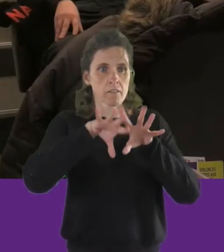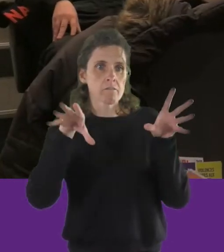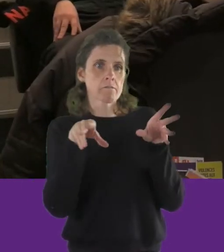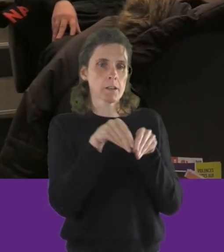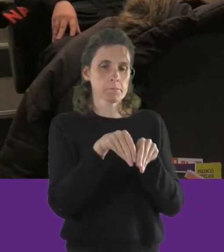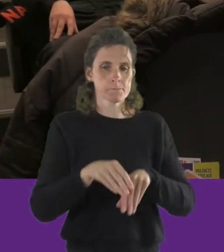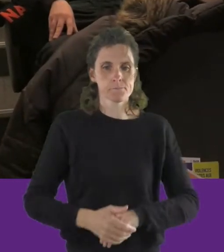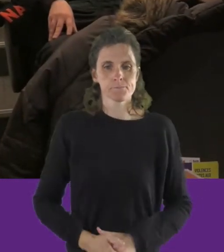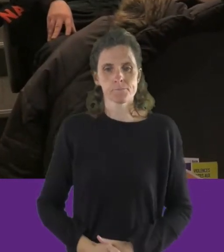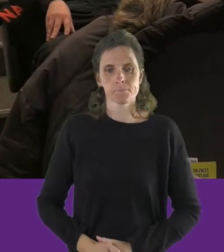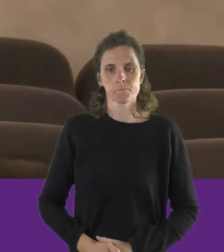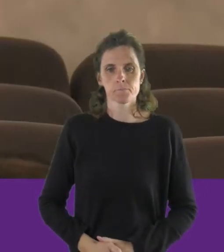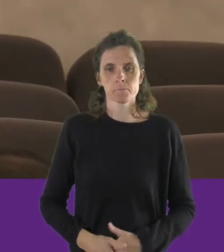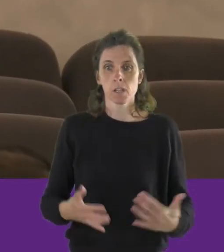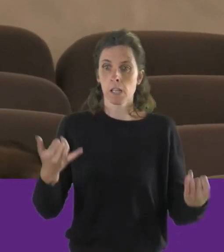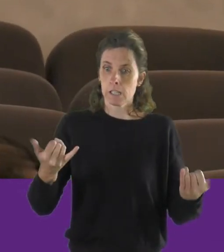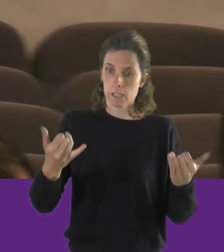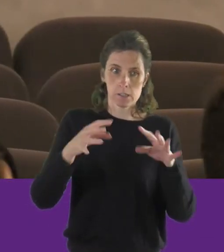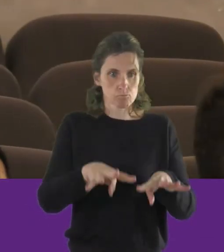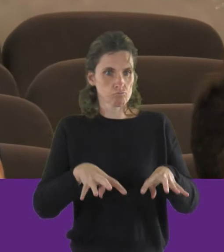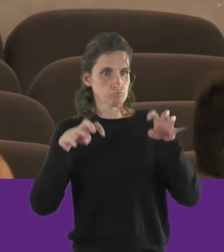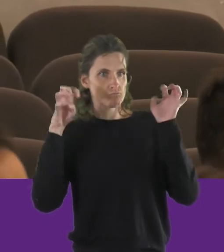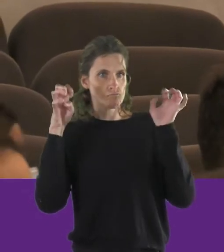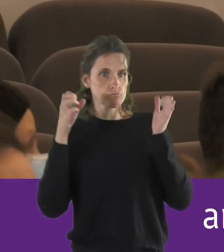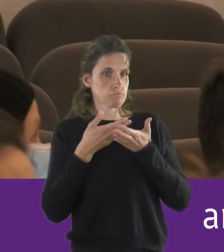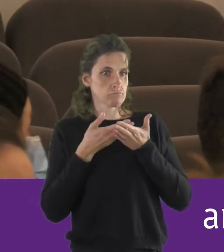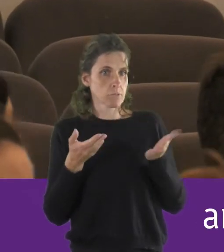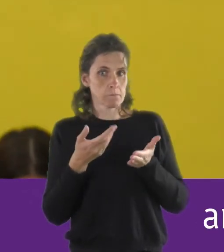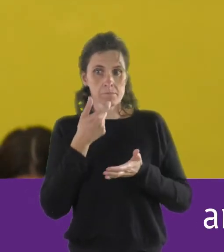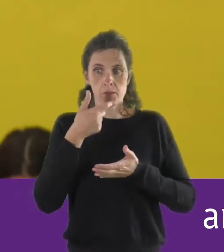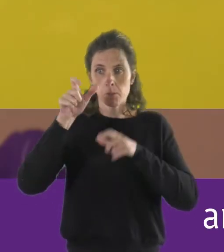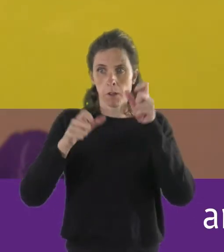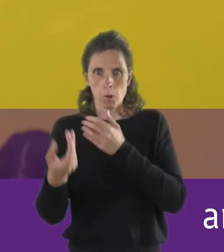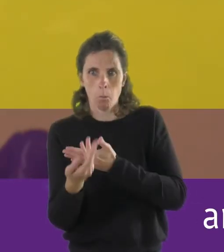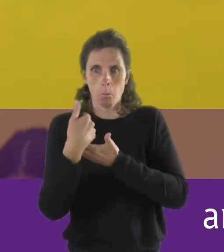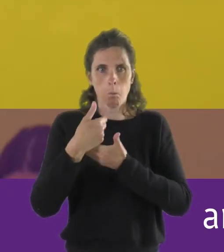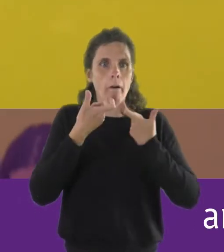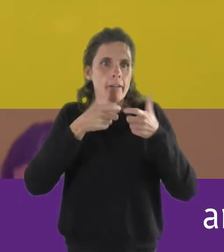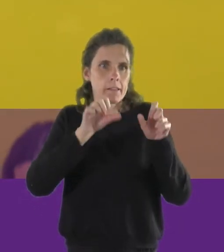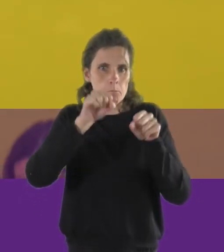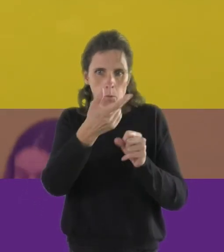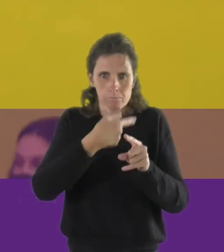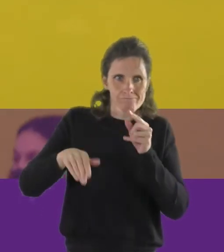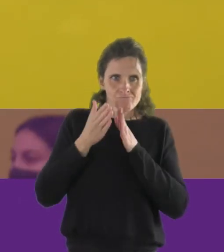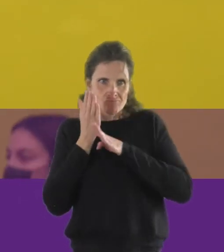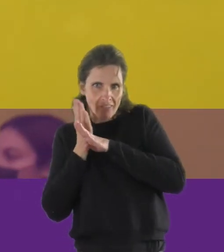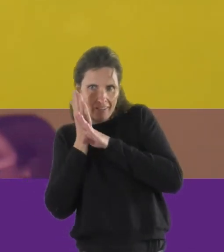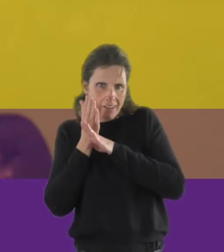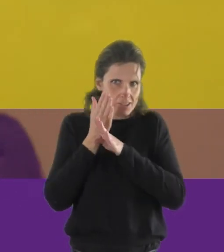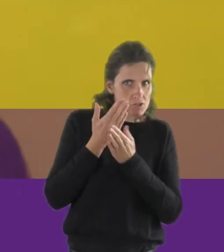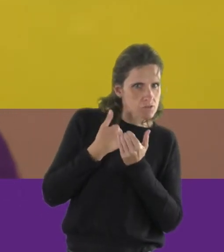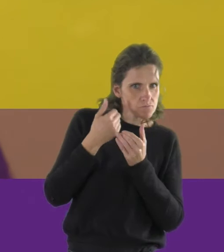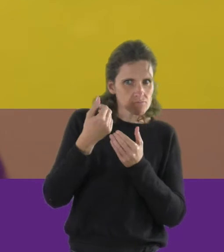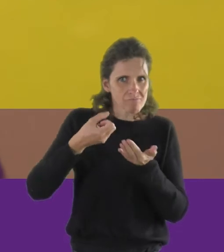des violences intrafamiliales. On est dans un endroit tout bonnement un amphithéâtre. Ça peut être accessible à tout le monde et on peut quelque part un peu aller se cacher